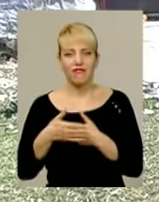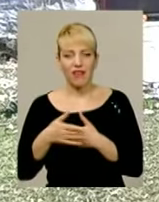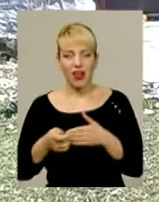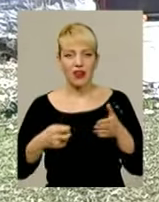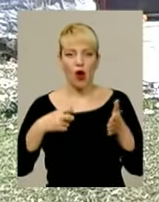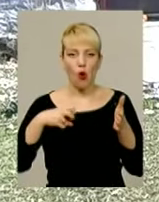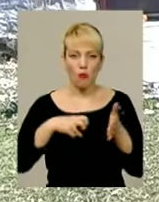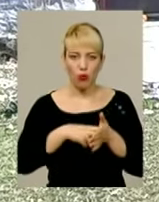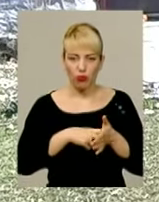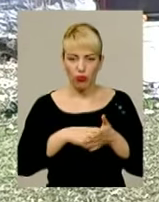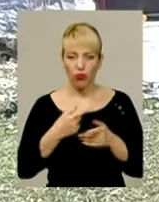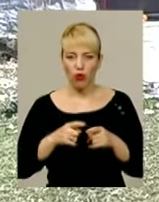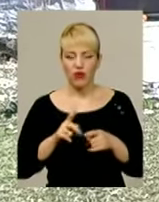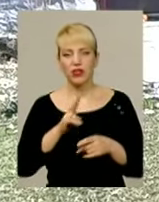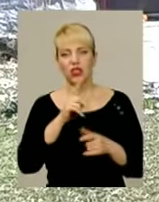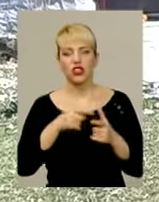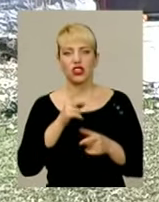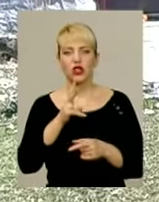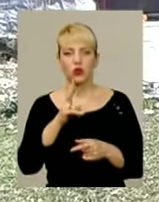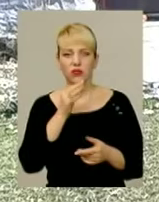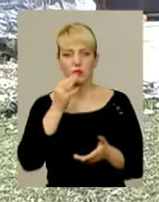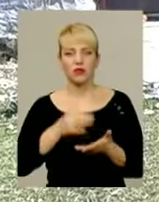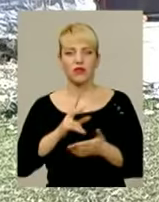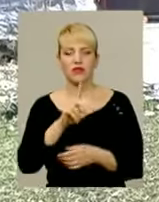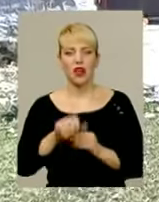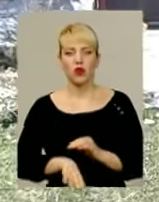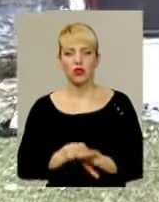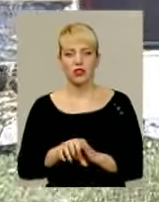розкрадання майна? Про це ми спробуємо дізнатися просто зараз.